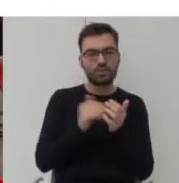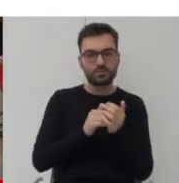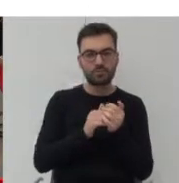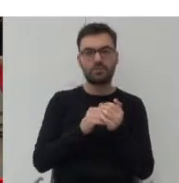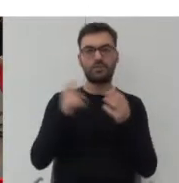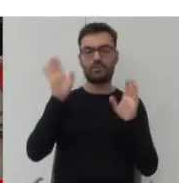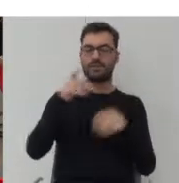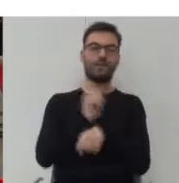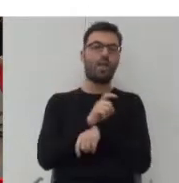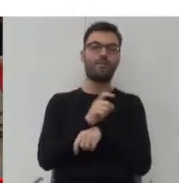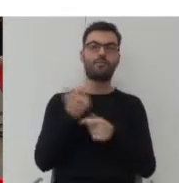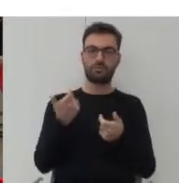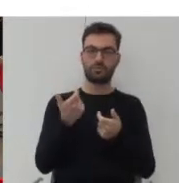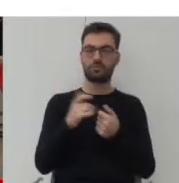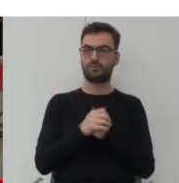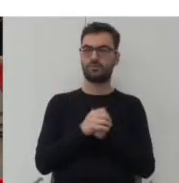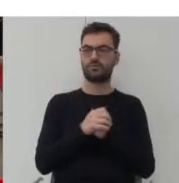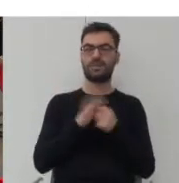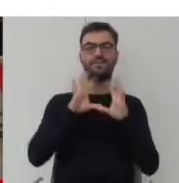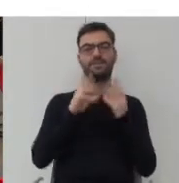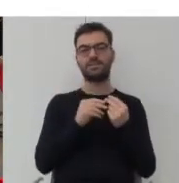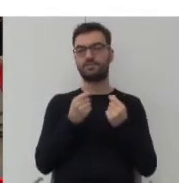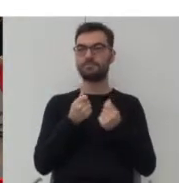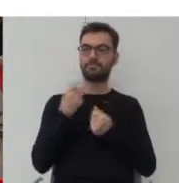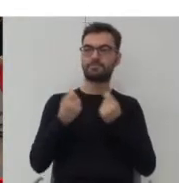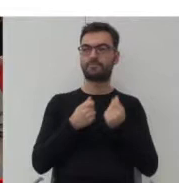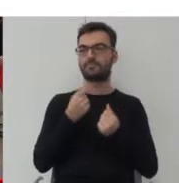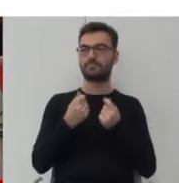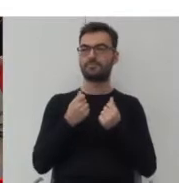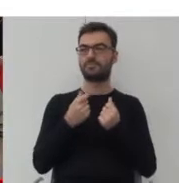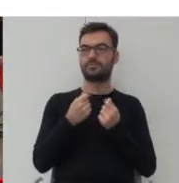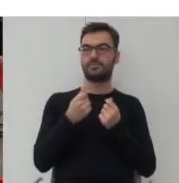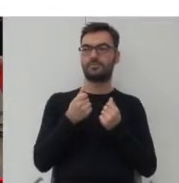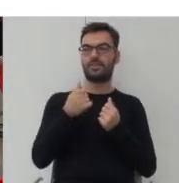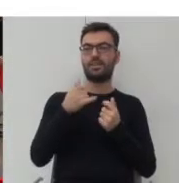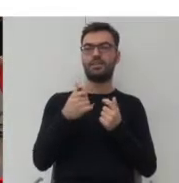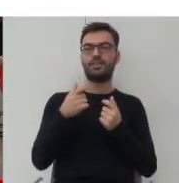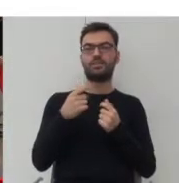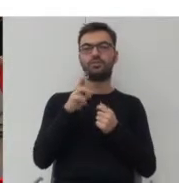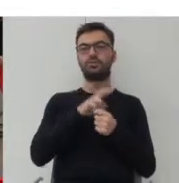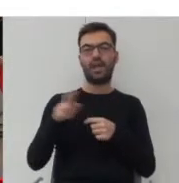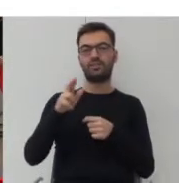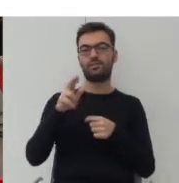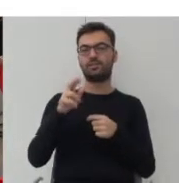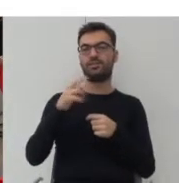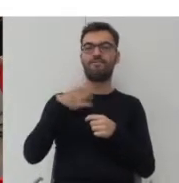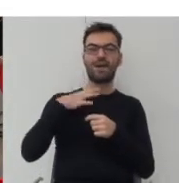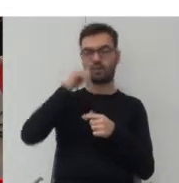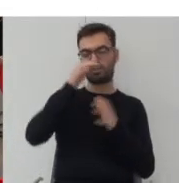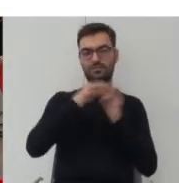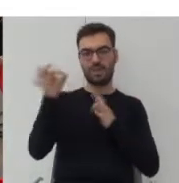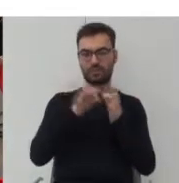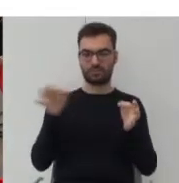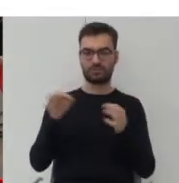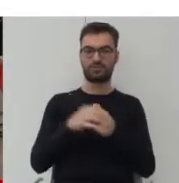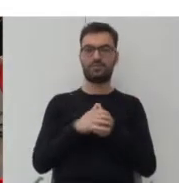zaniedbujemy w tych naszych mieszkaniach wszystkie takie nie dające się zmierzyć walory zamieszkiwania